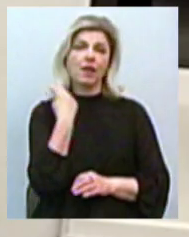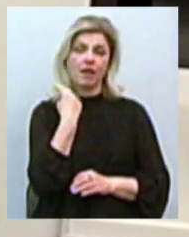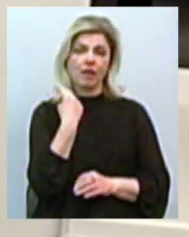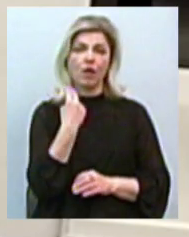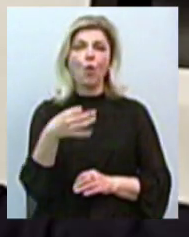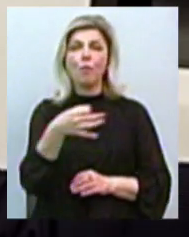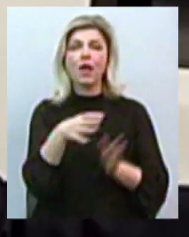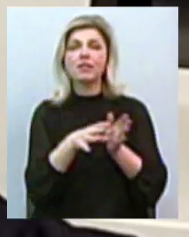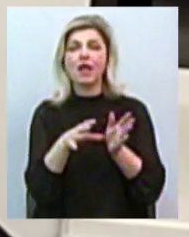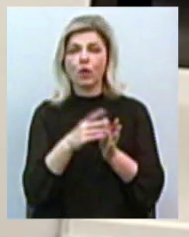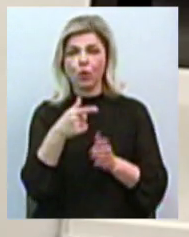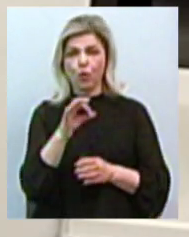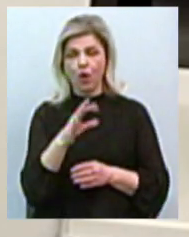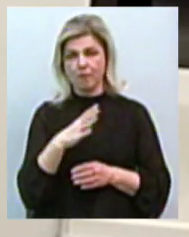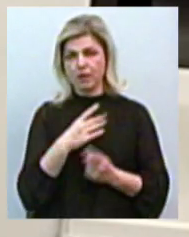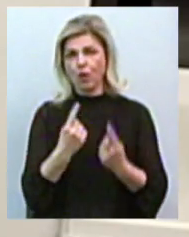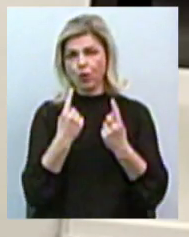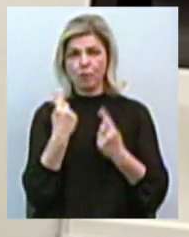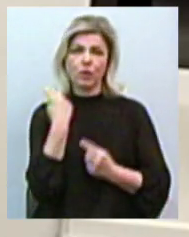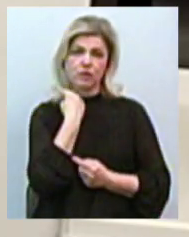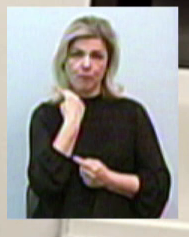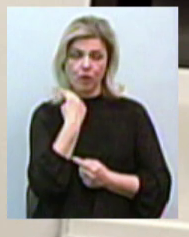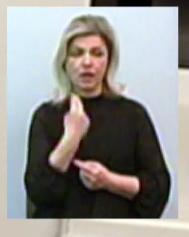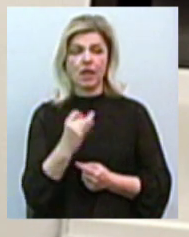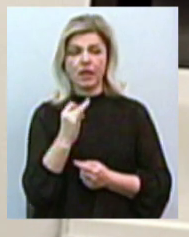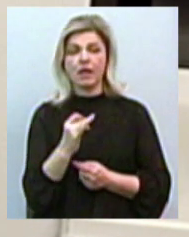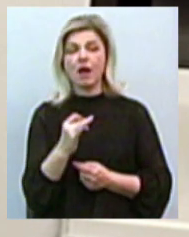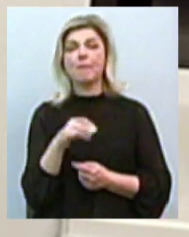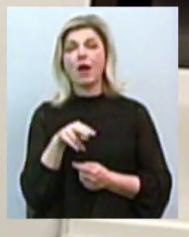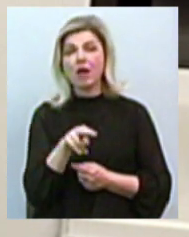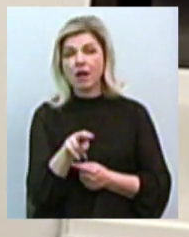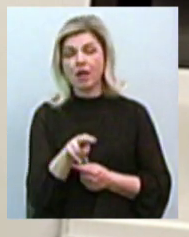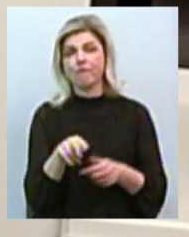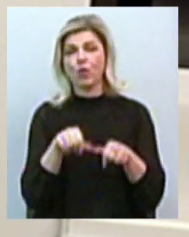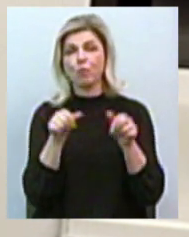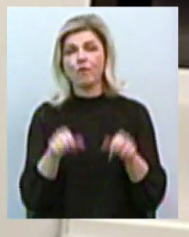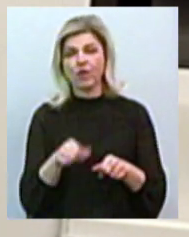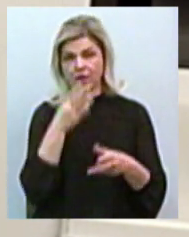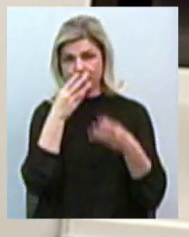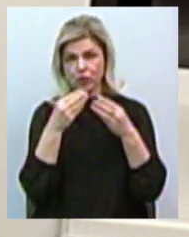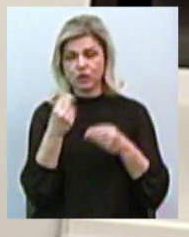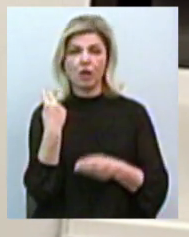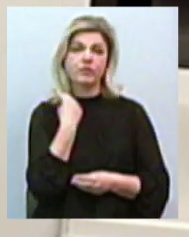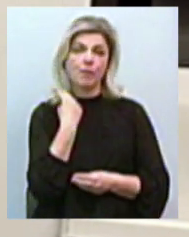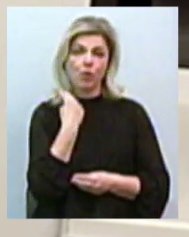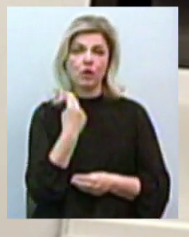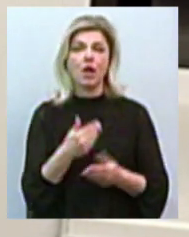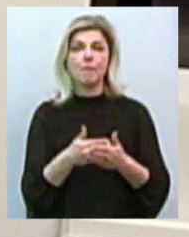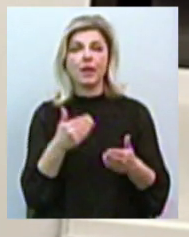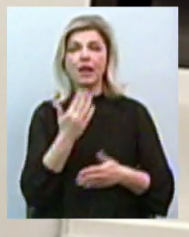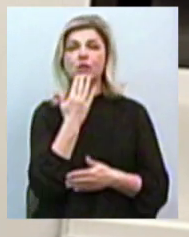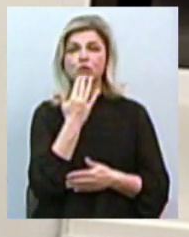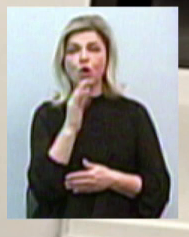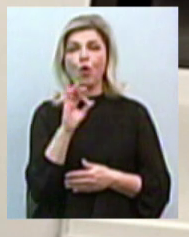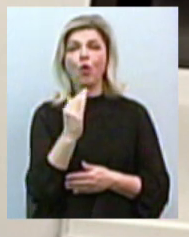заборгованості завод перед Обленерго. І паралельно формувалася штучна заборгованість перед іноземними